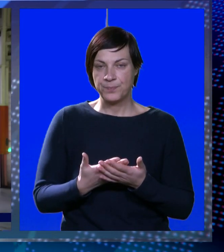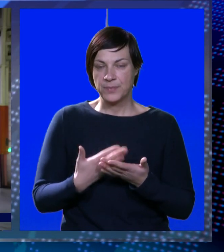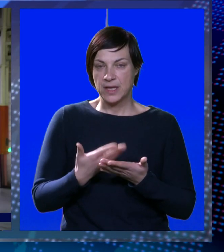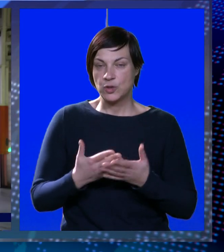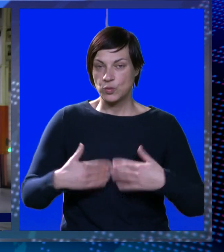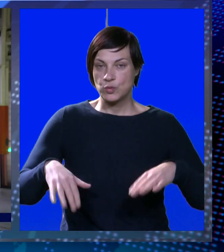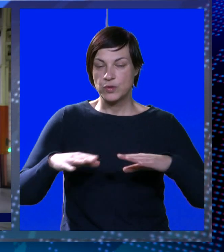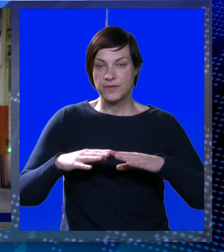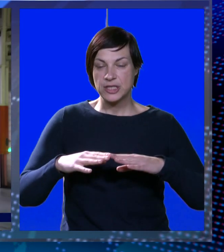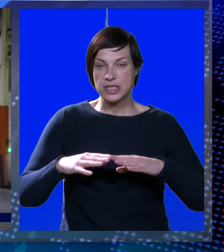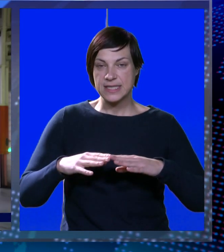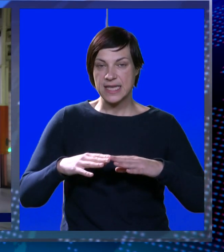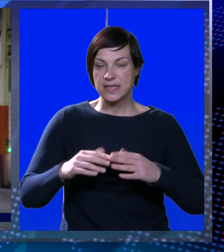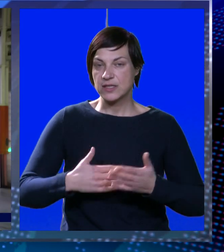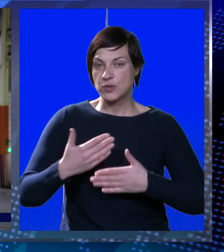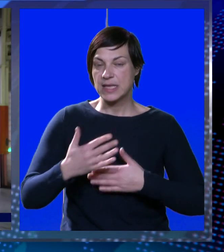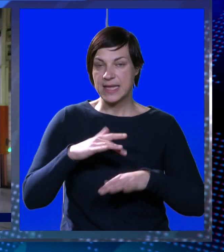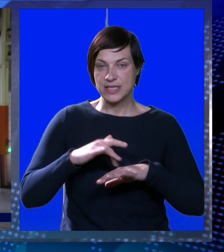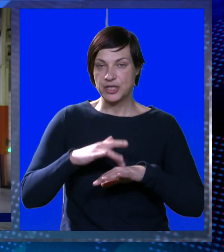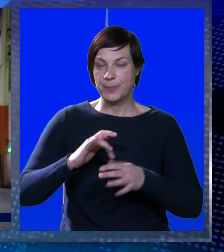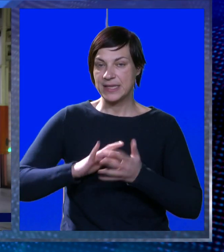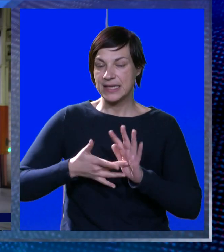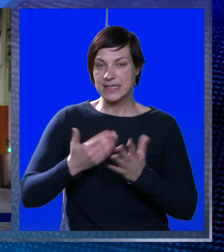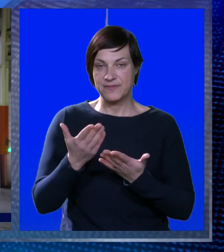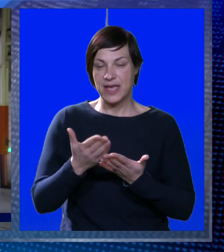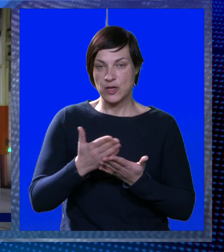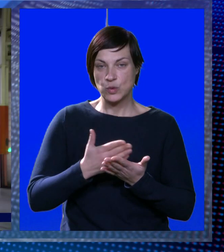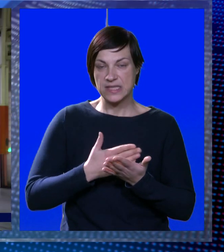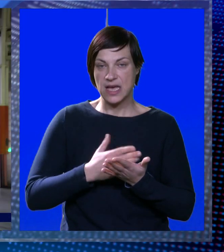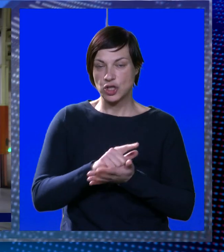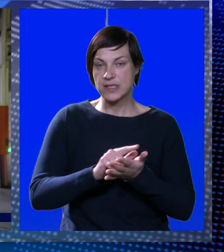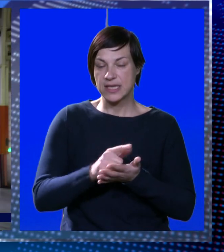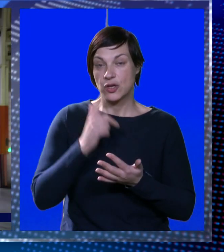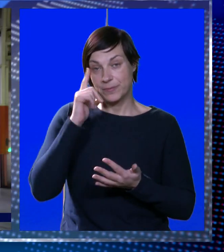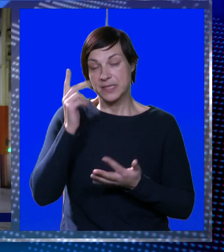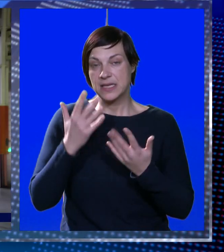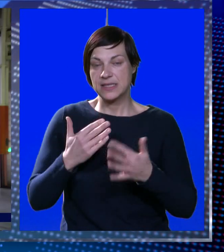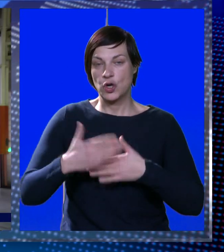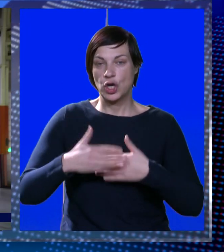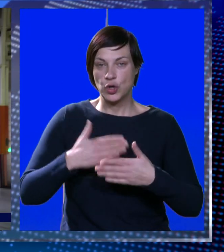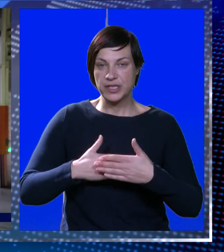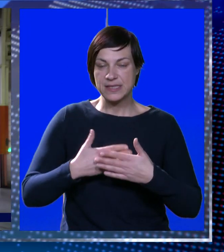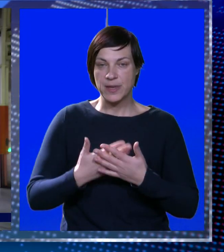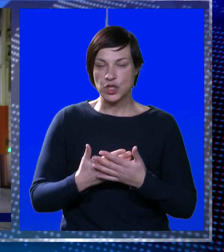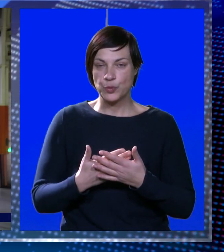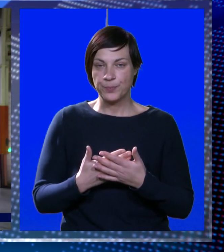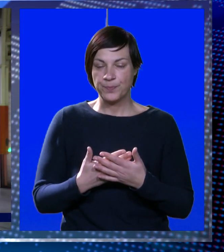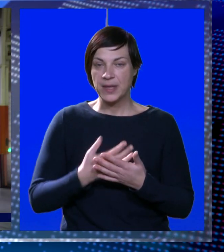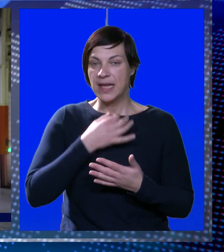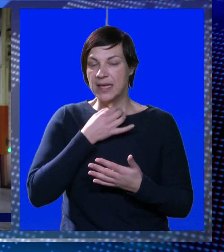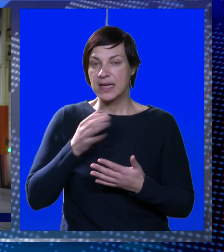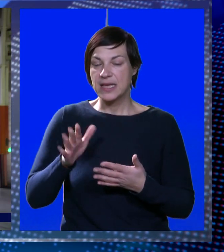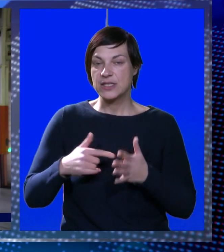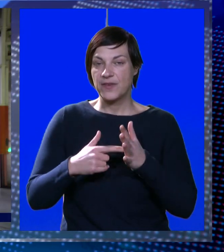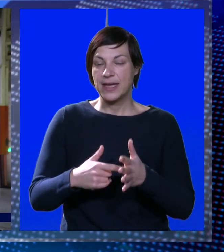tu sjednicu školskog odbora održati sljedeći petak. Sve u zakonskim rokovima zna se koliko između